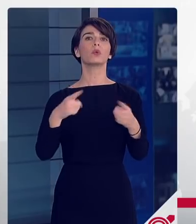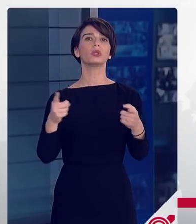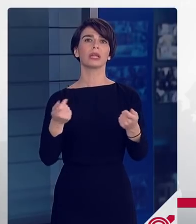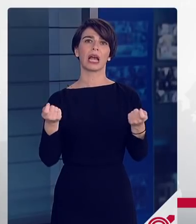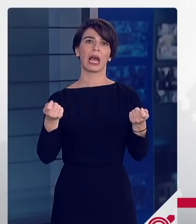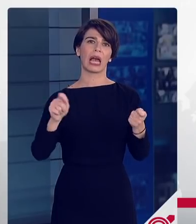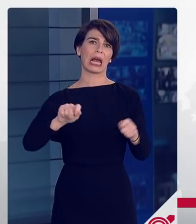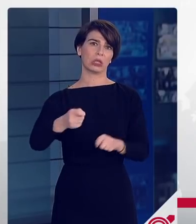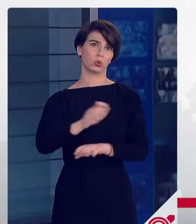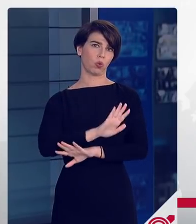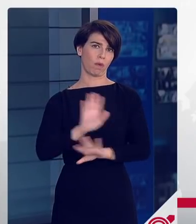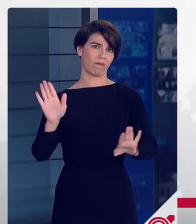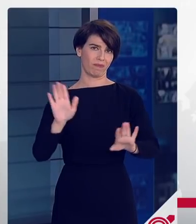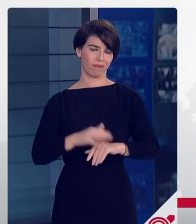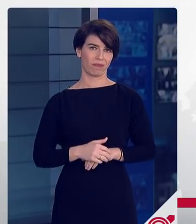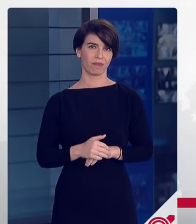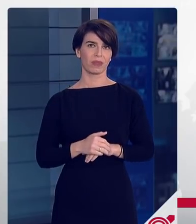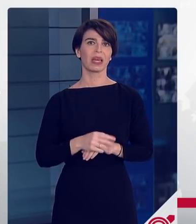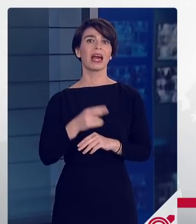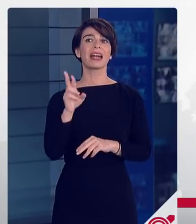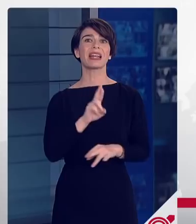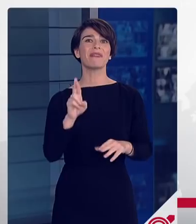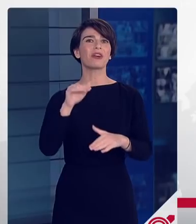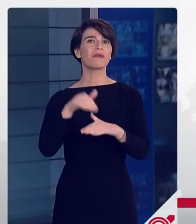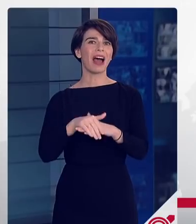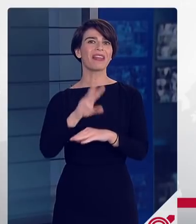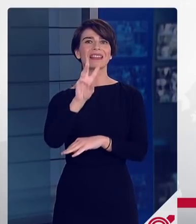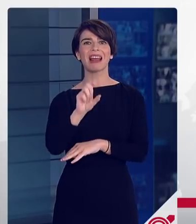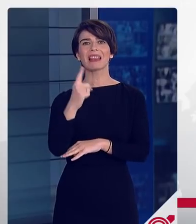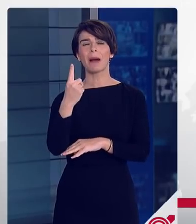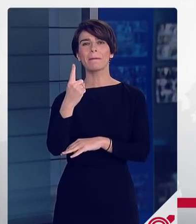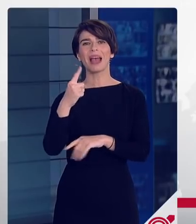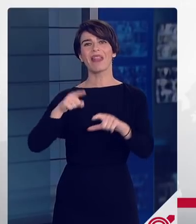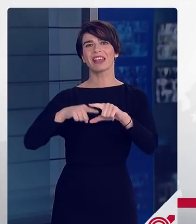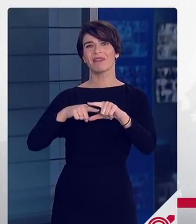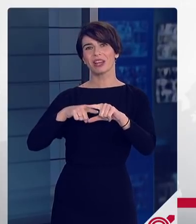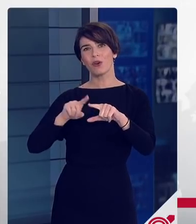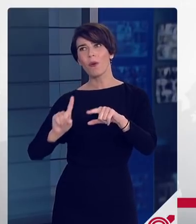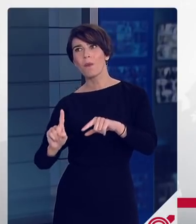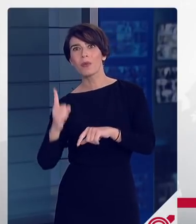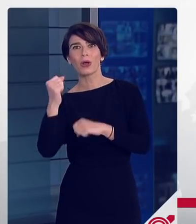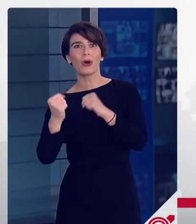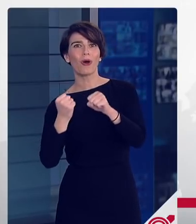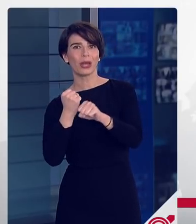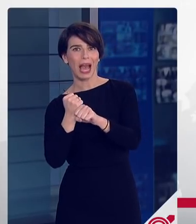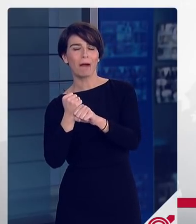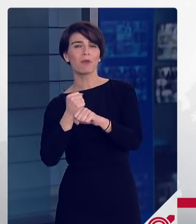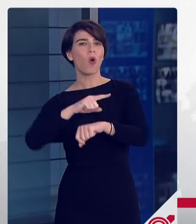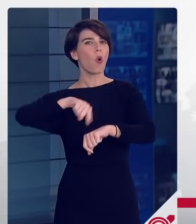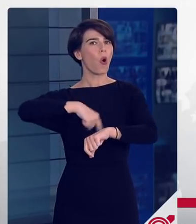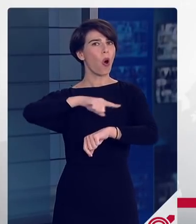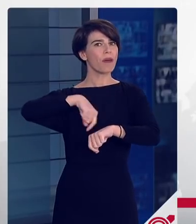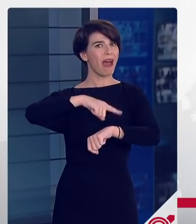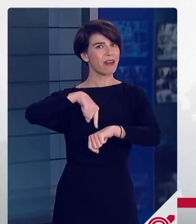Ειδικώς για το βράδυ του Ρεβεγιών τις 31.12 προς 1 της πρωτοχρονιάς το ωράριο